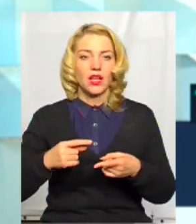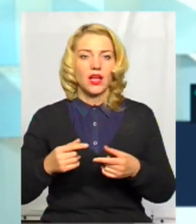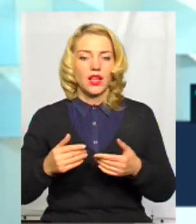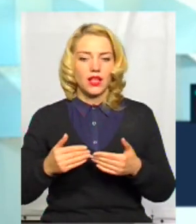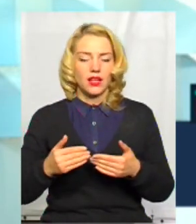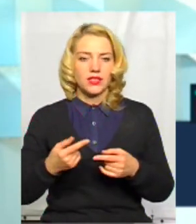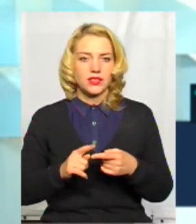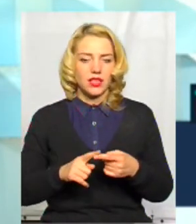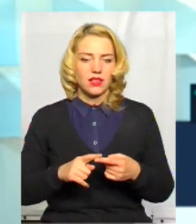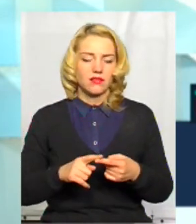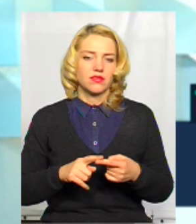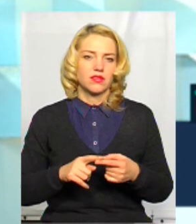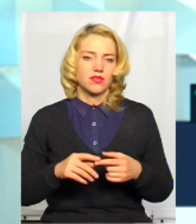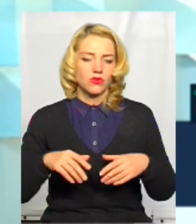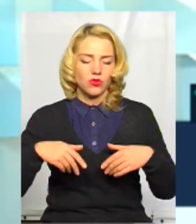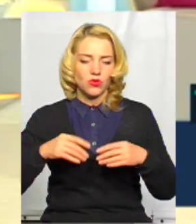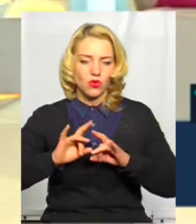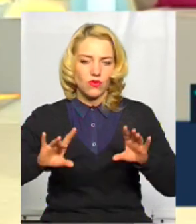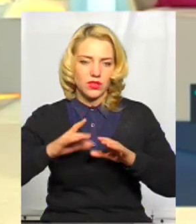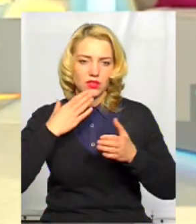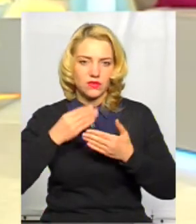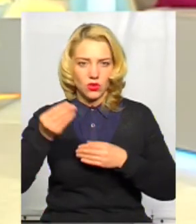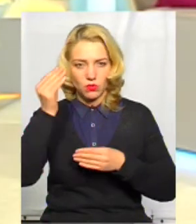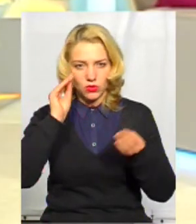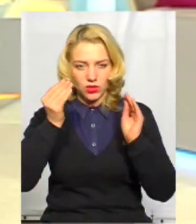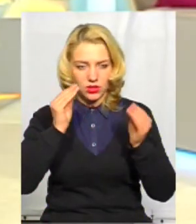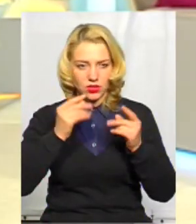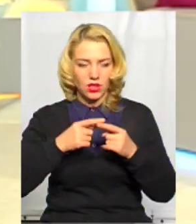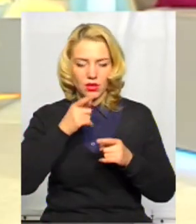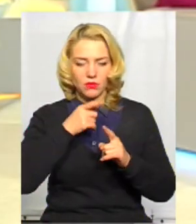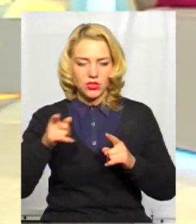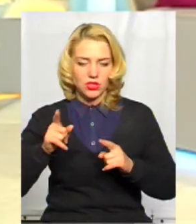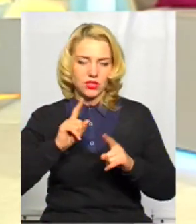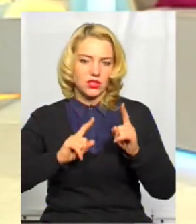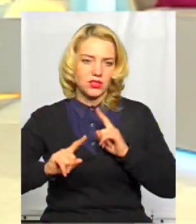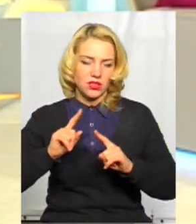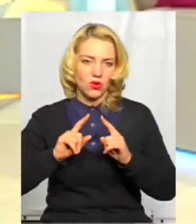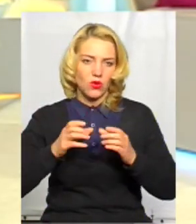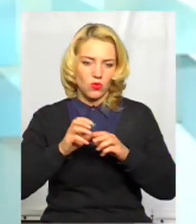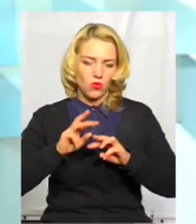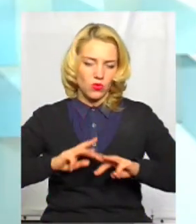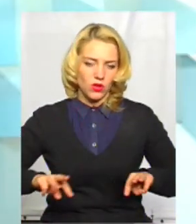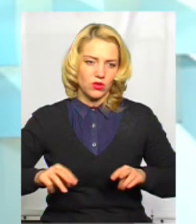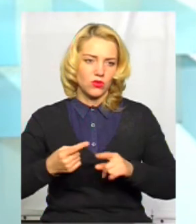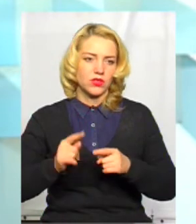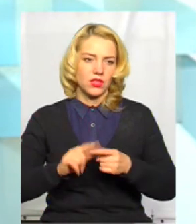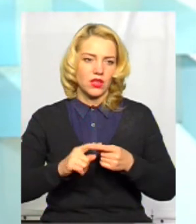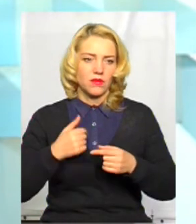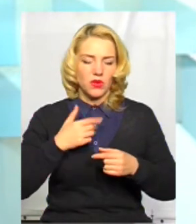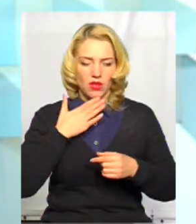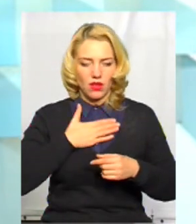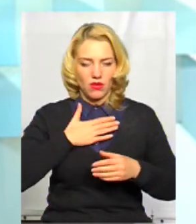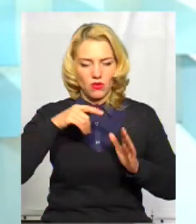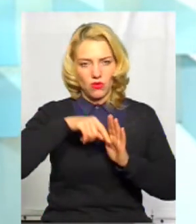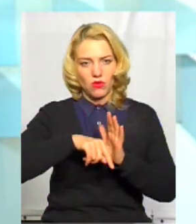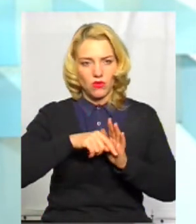доведення цієї позиції під час засідання в уряді, під час засідання в міністерствах і так далі. Оце вже моя буде роль, враховуючи